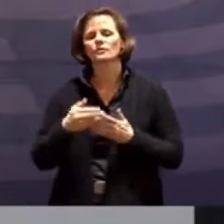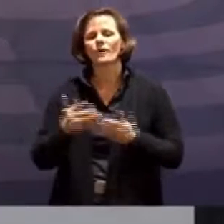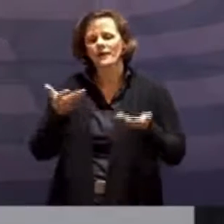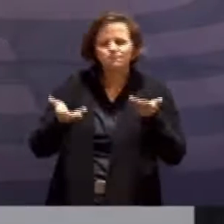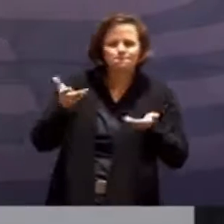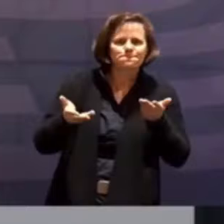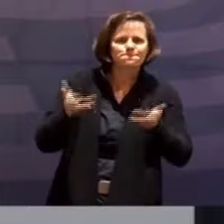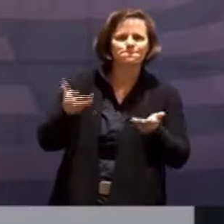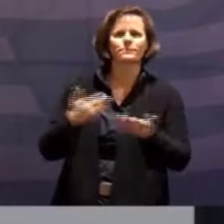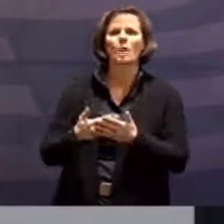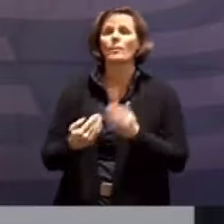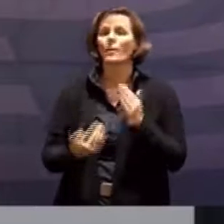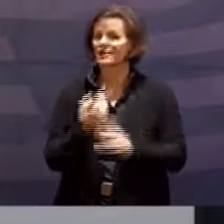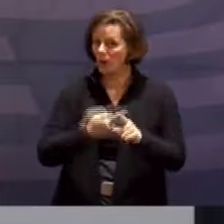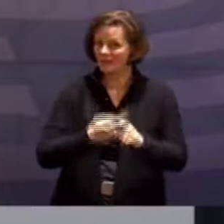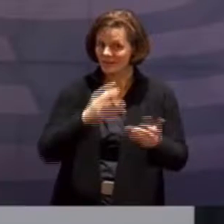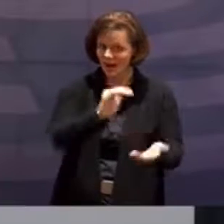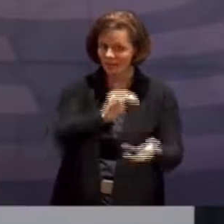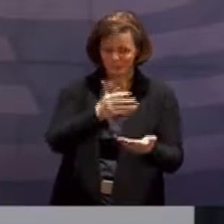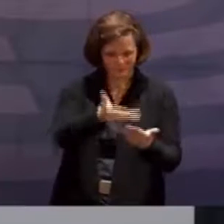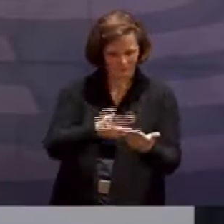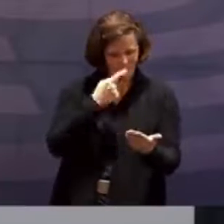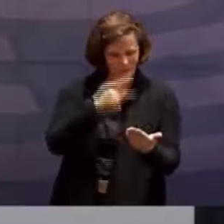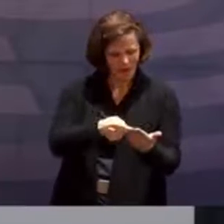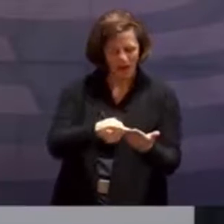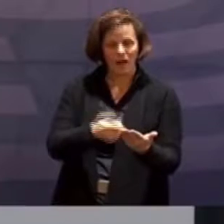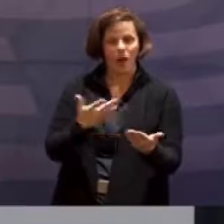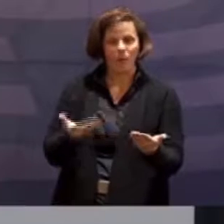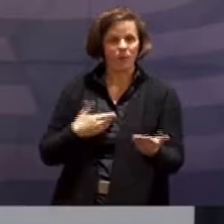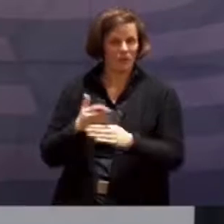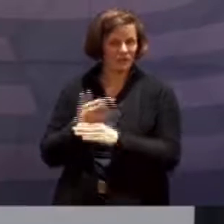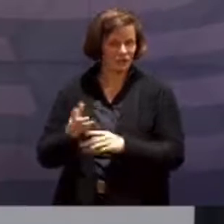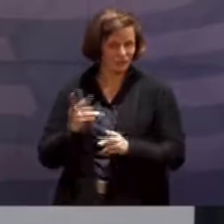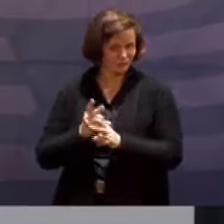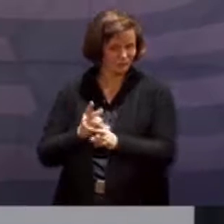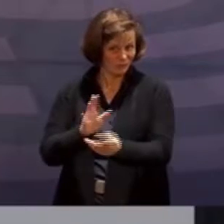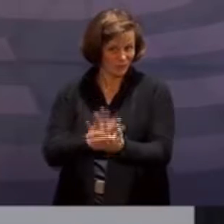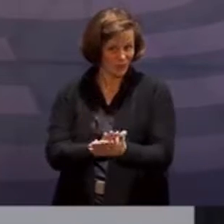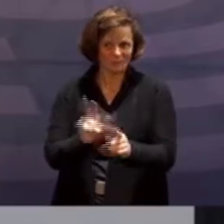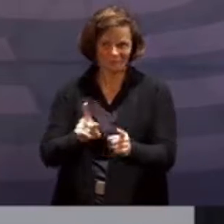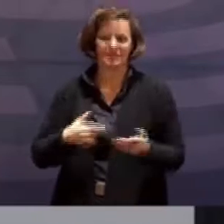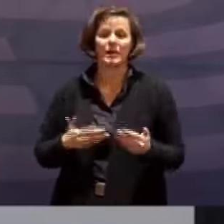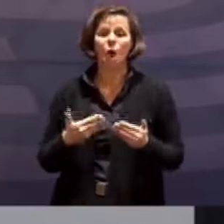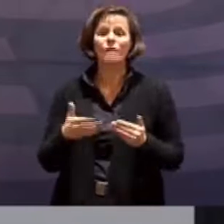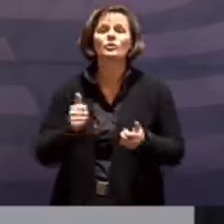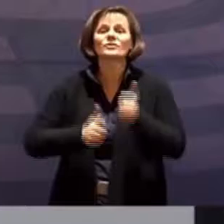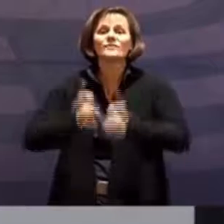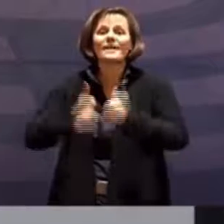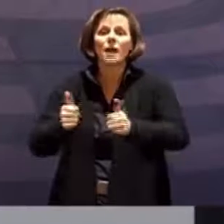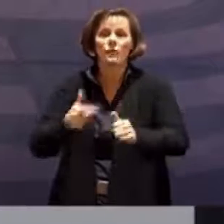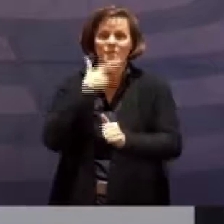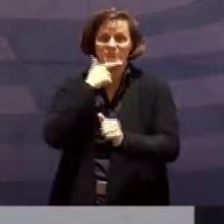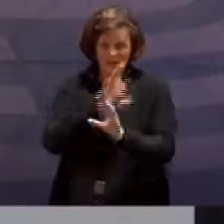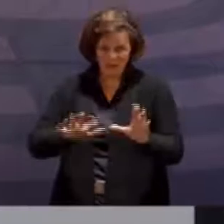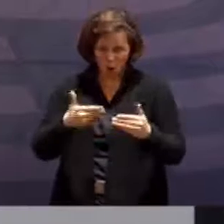Zahlen vertretbar sind. Einen Öffnungswettlauf, auch im Verhältnis zu Umlandkommunen, dürfen und können wir uns nicht erlauben. Meine sehr